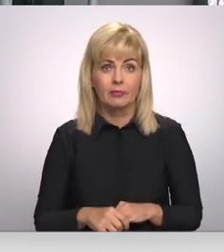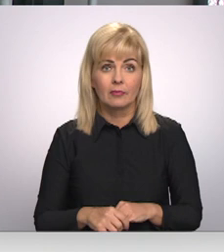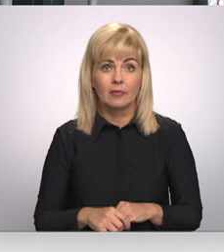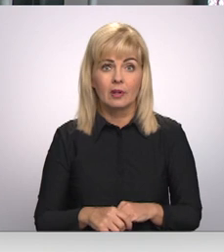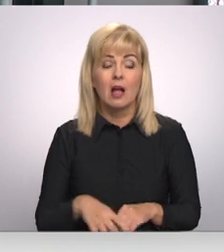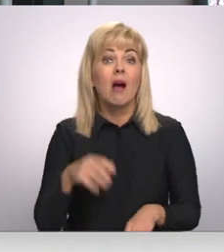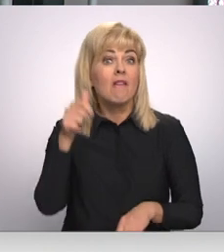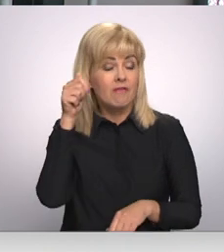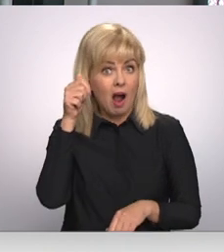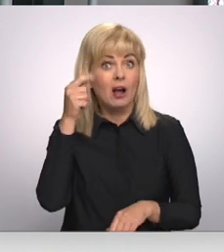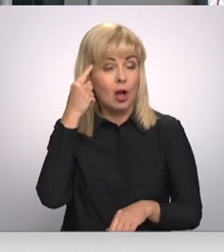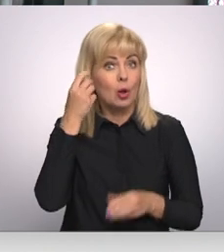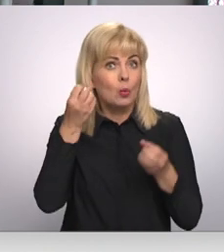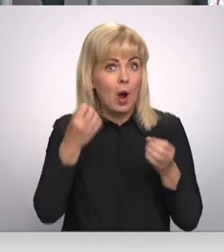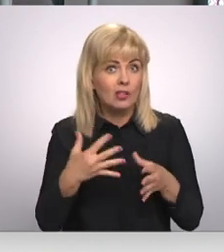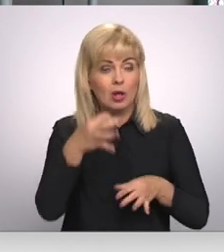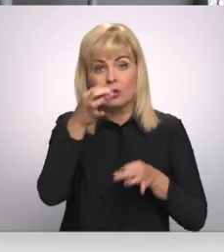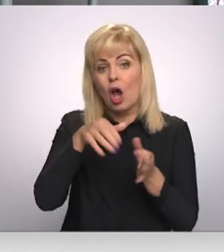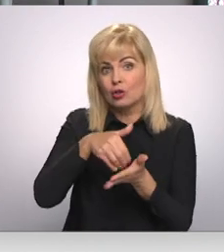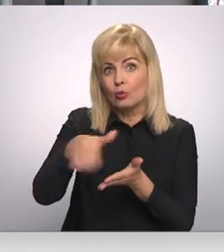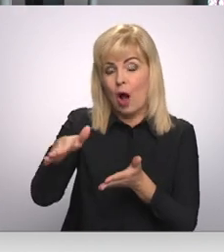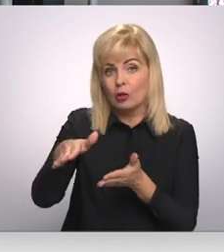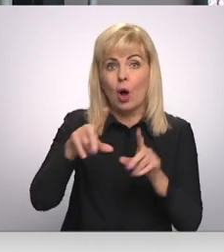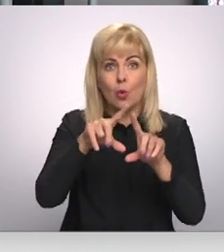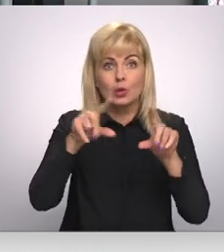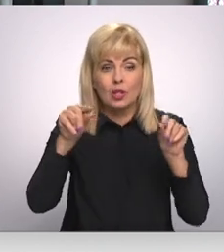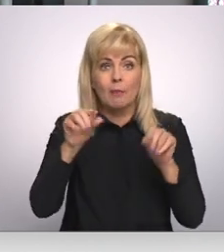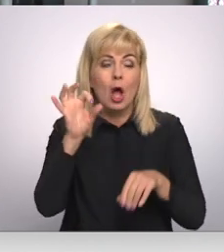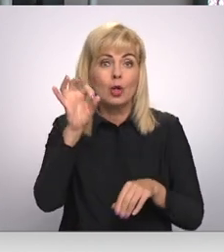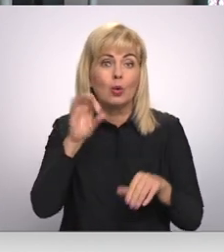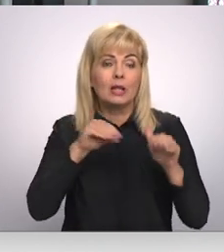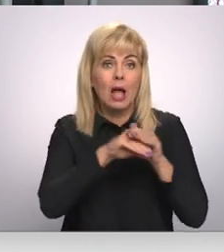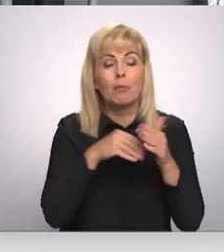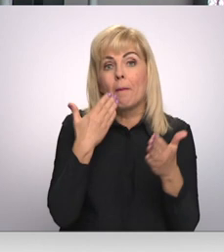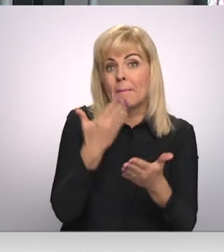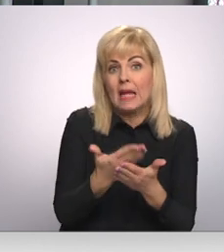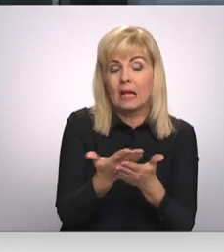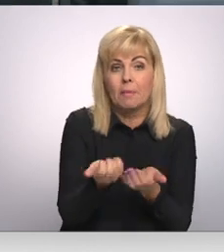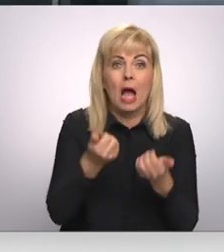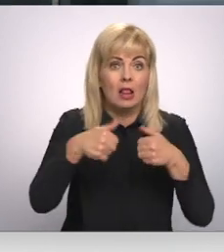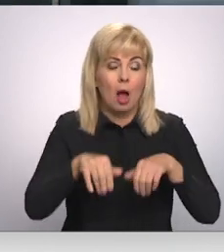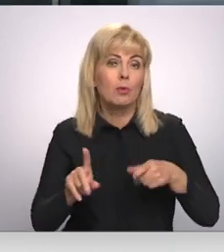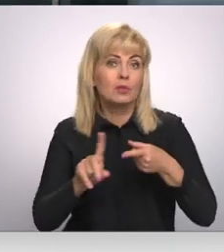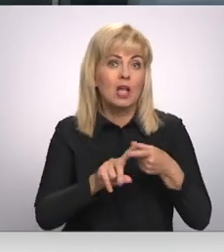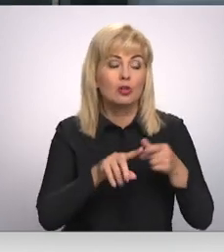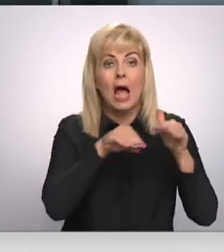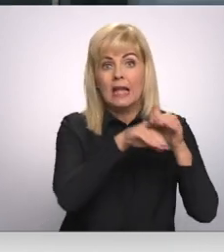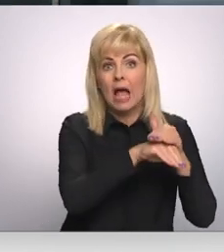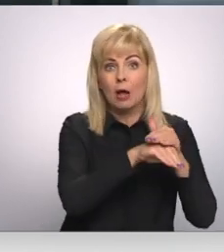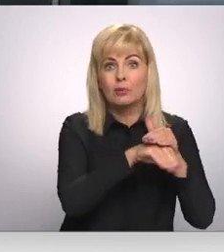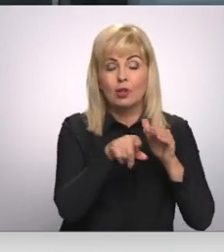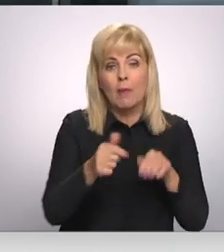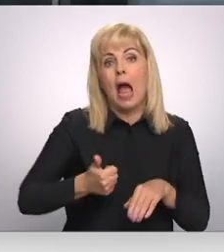Tikai vakar kļo zināms, ka Tiesa noraidījusi uzņēmuma nolas depozīta pieteikumu par pieņemto lēmumu saistībā ar depozīta sistēmas